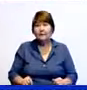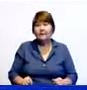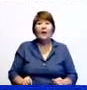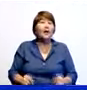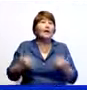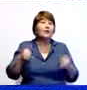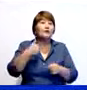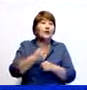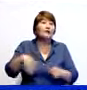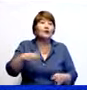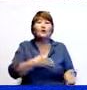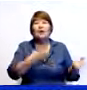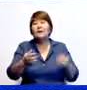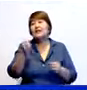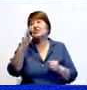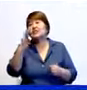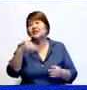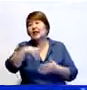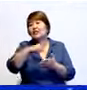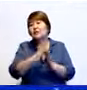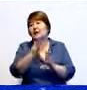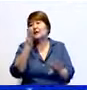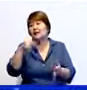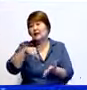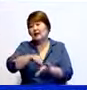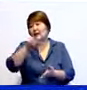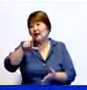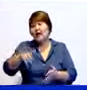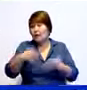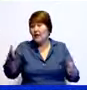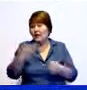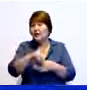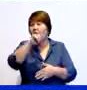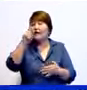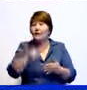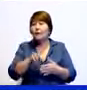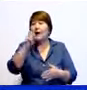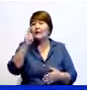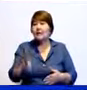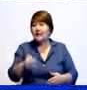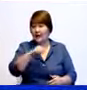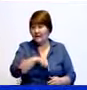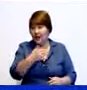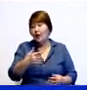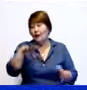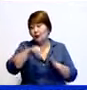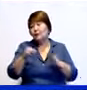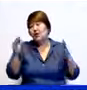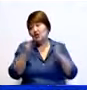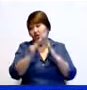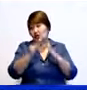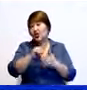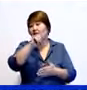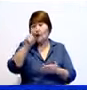Сегодня глава региона приняла 14 записавшихся на прием граждан большая часть вопросов социального характера, в том числе жилищный